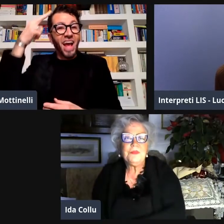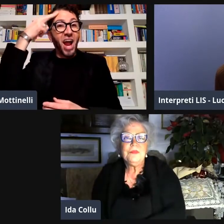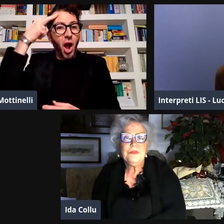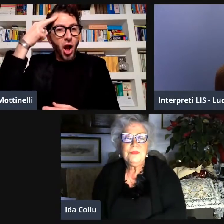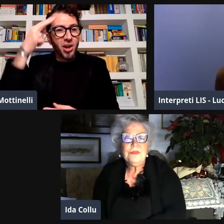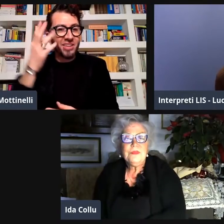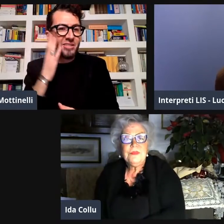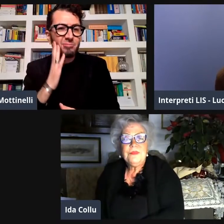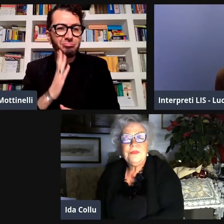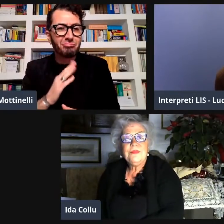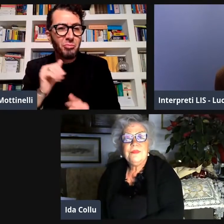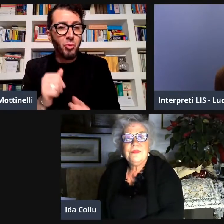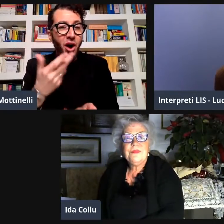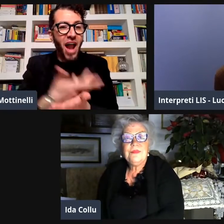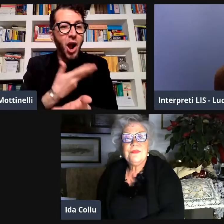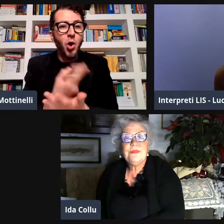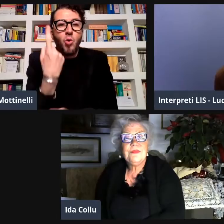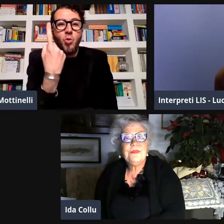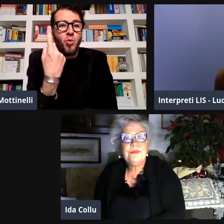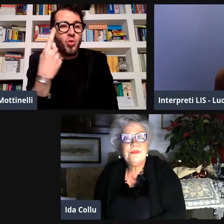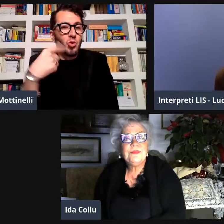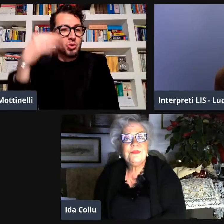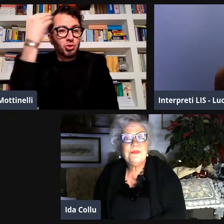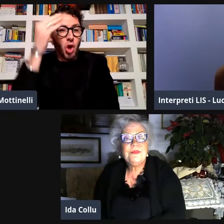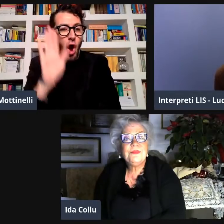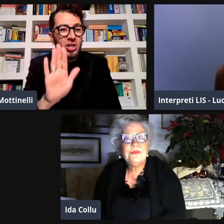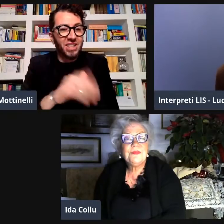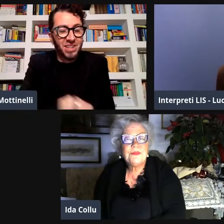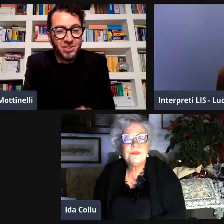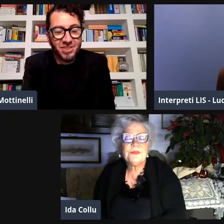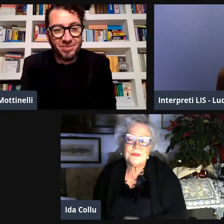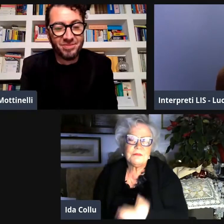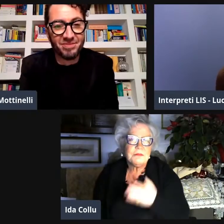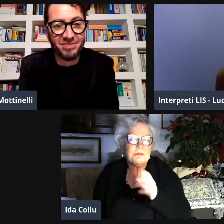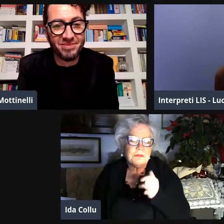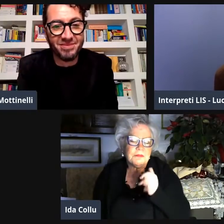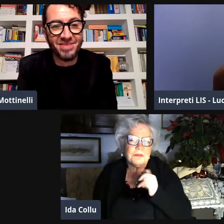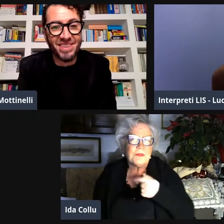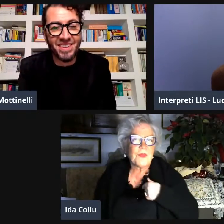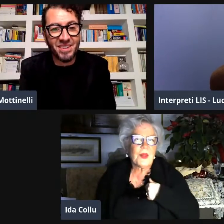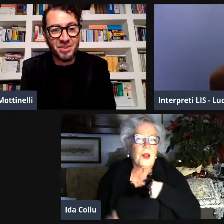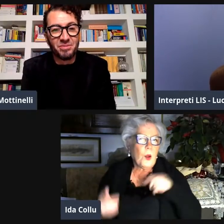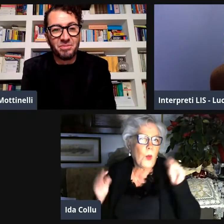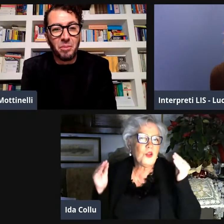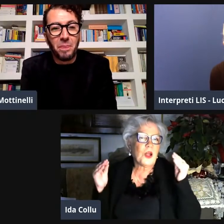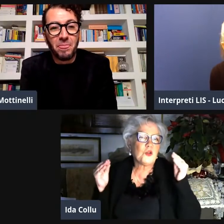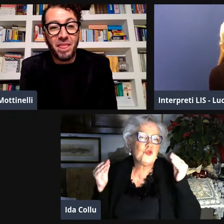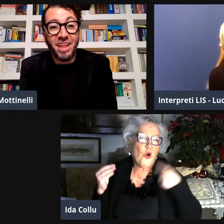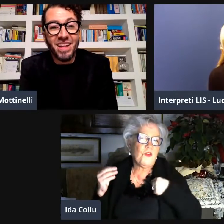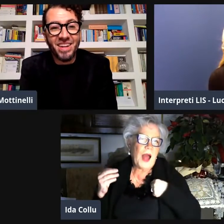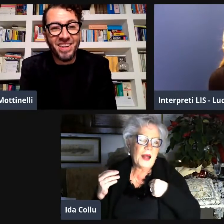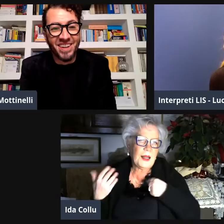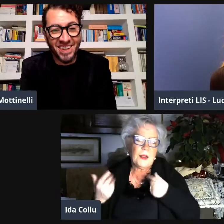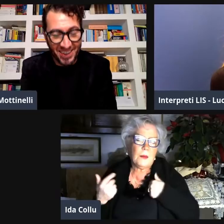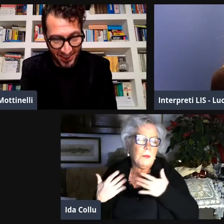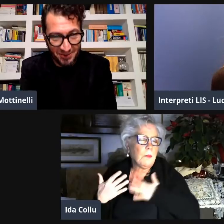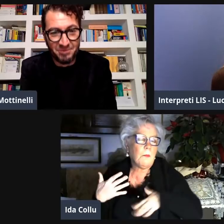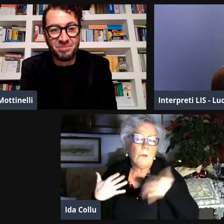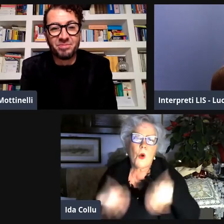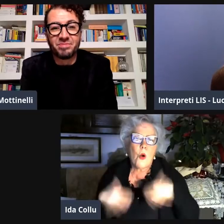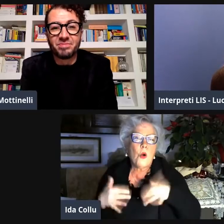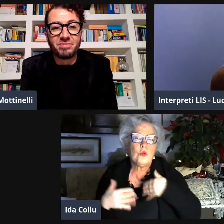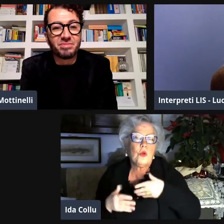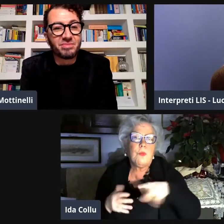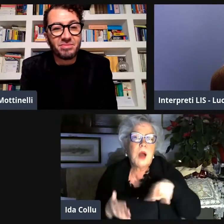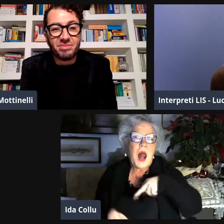ascoltare un tuo sogno. Un sogno che tu ti ricordi. Se per favore me lo puoi raccontare. Un tuo sogno personale. Va bene? Va bene?